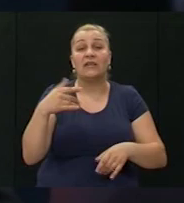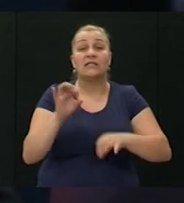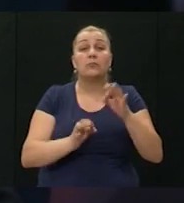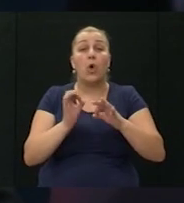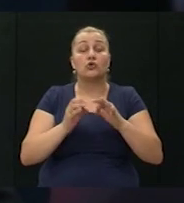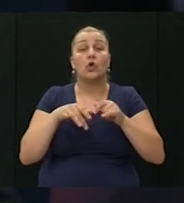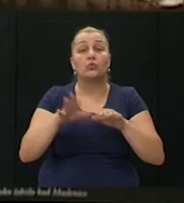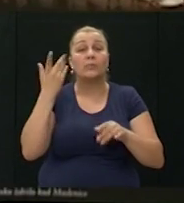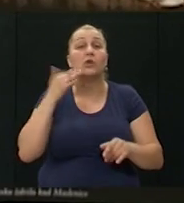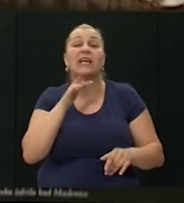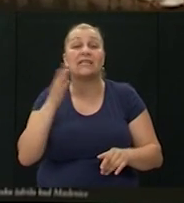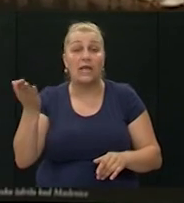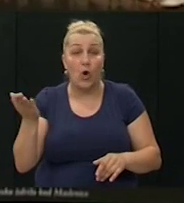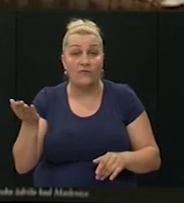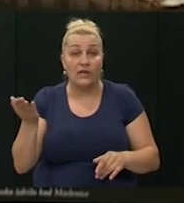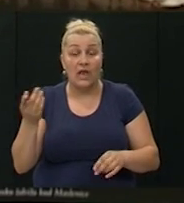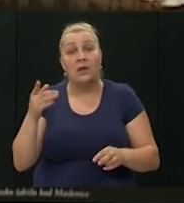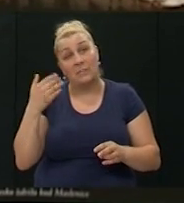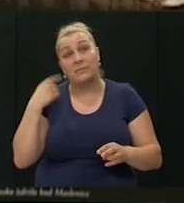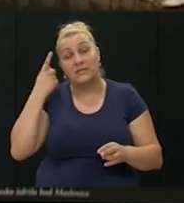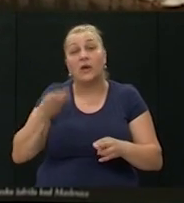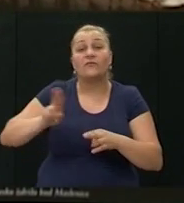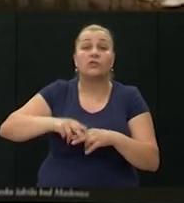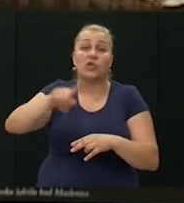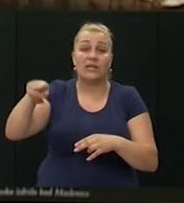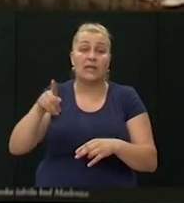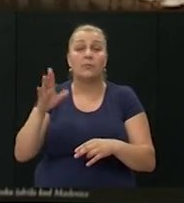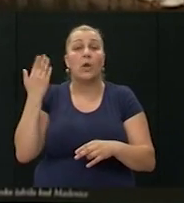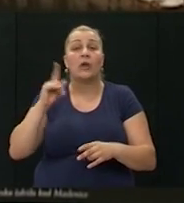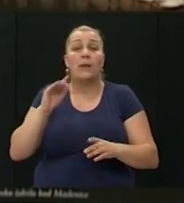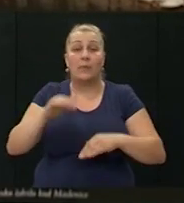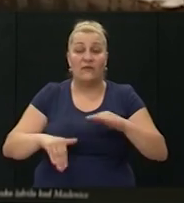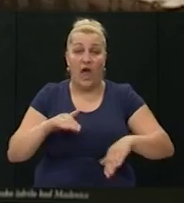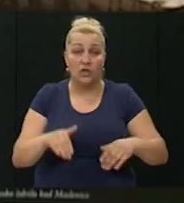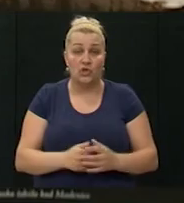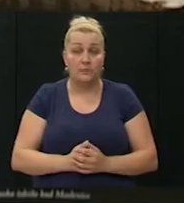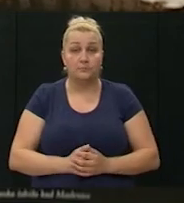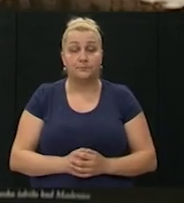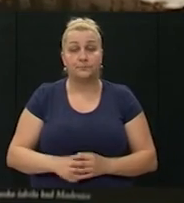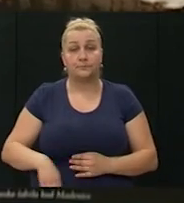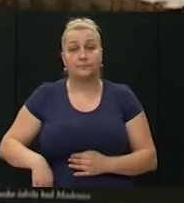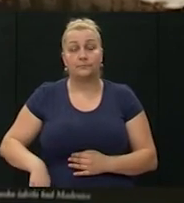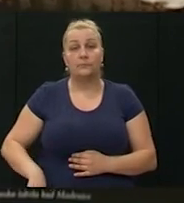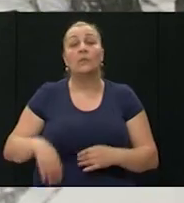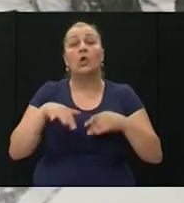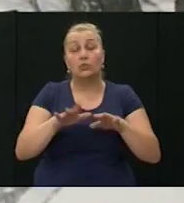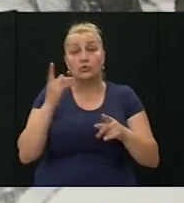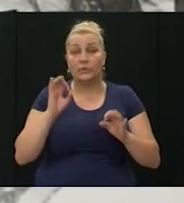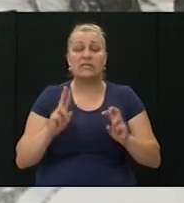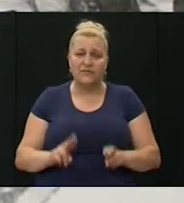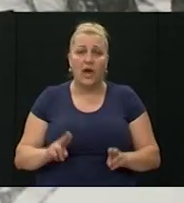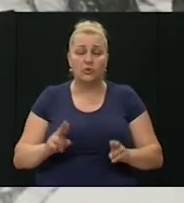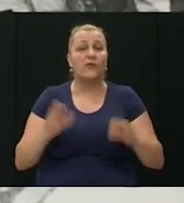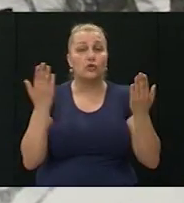Hercegovine. Vjerujem da je više neplivača bilo u toj populaciji nego automativaca, normalno, i ljudi su bili stvarno